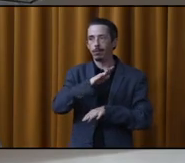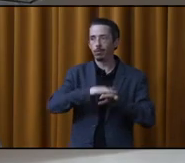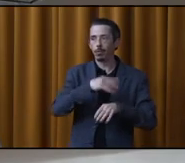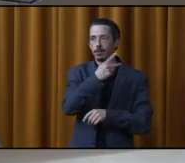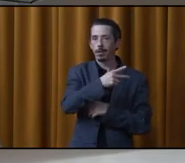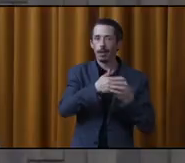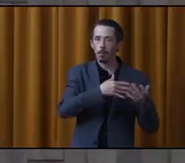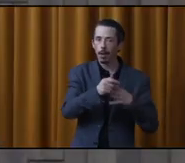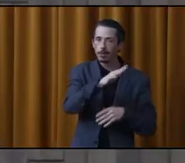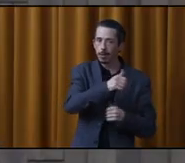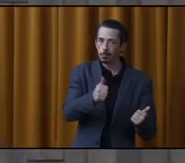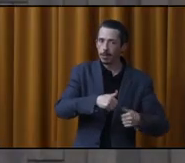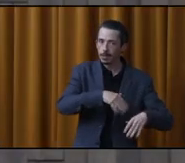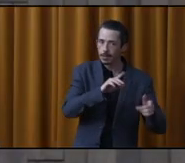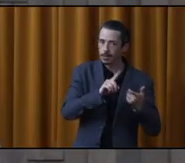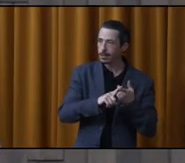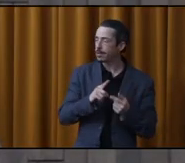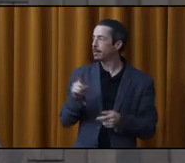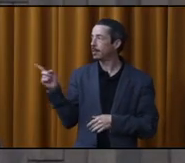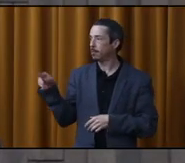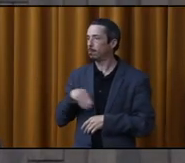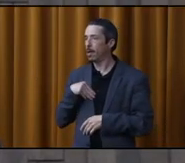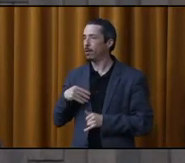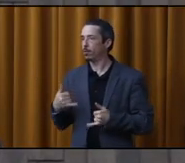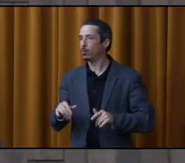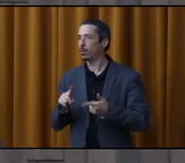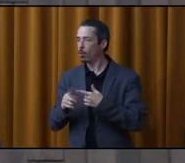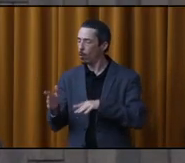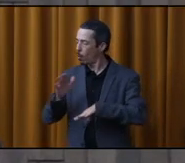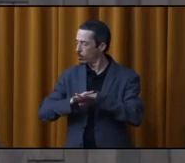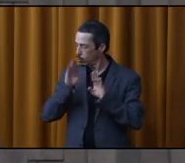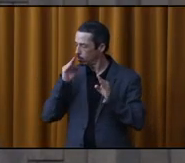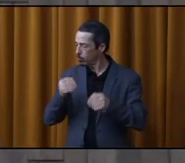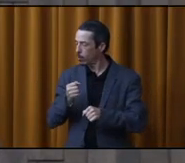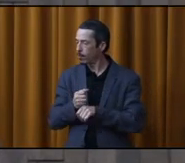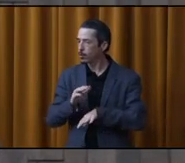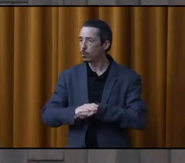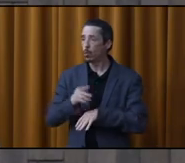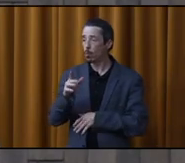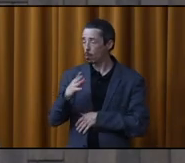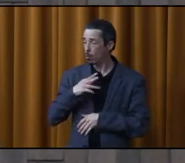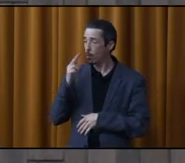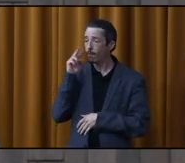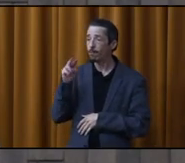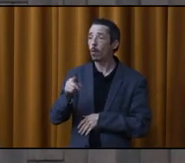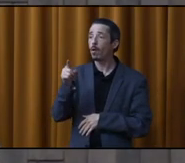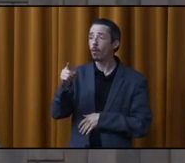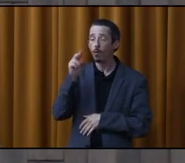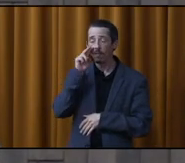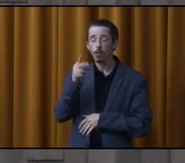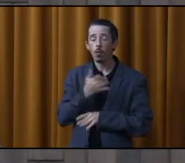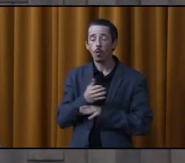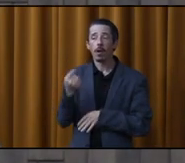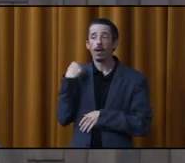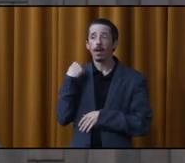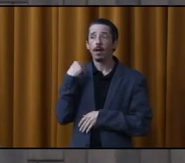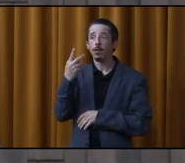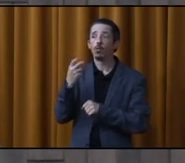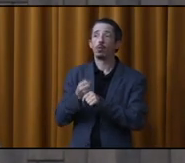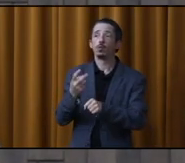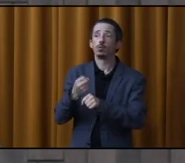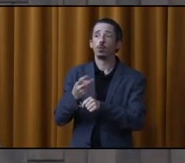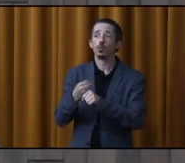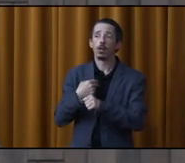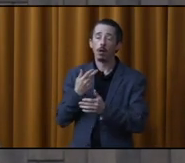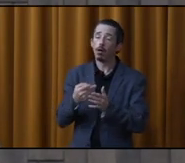la place. Non. Alors, c'est à ma On est là-dessus. Vous êtes là-dessus? Exactement. Vous avez même vu fort probablement… Sauf que ça fait deux ans, je fais